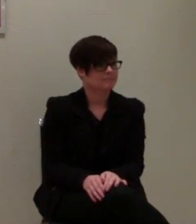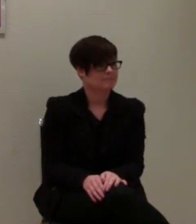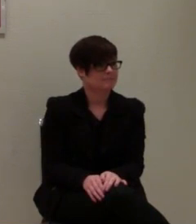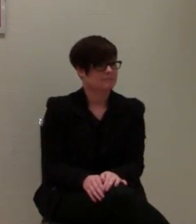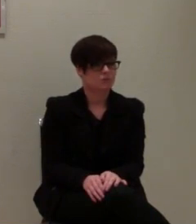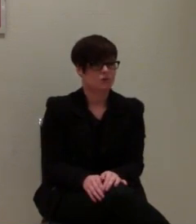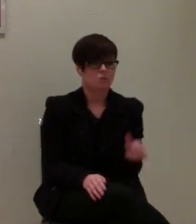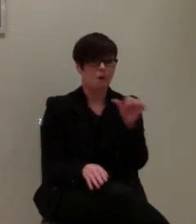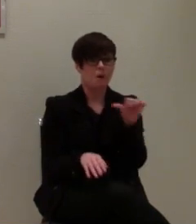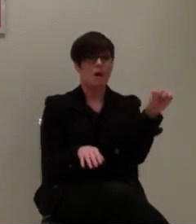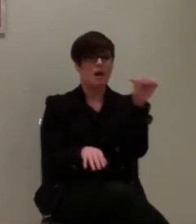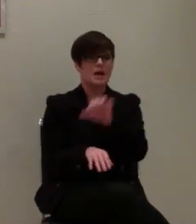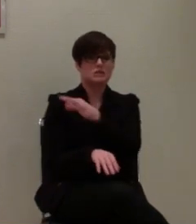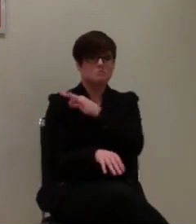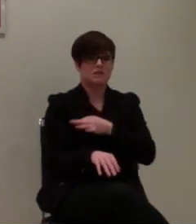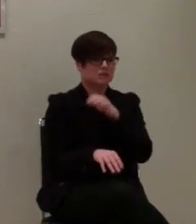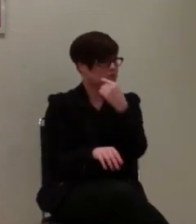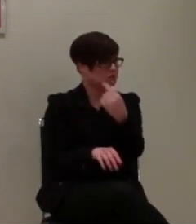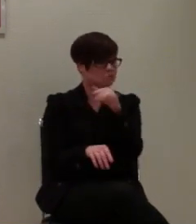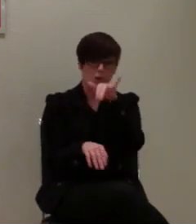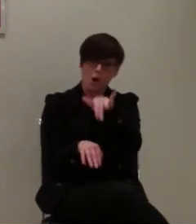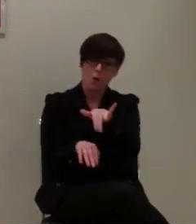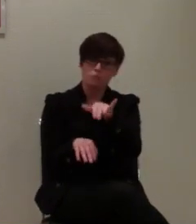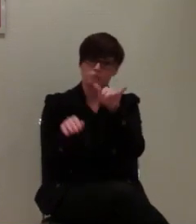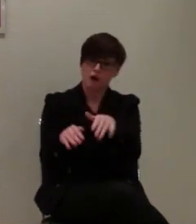Aids-Patienten sind zum Teil auch behindert